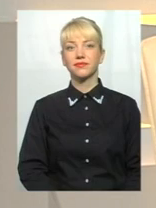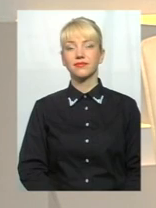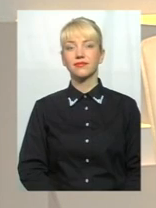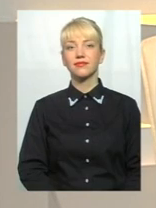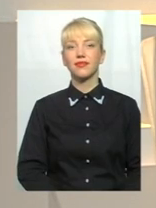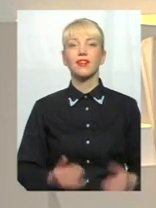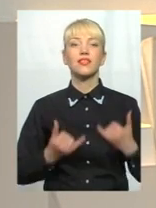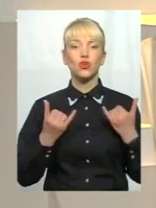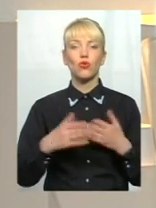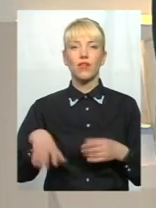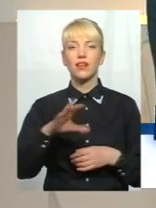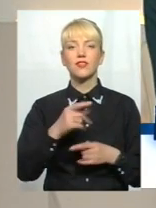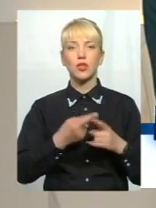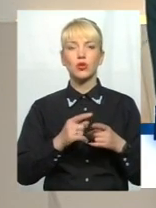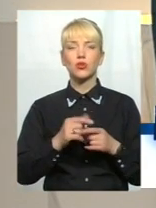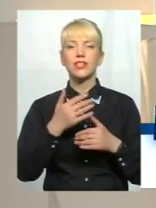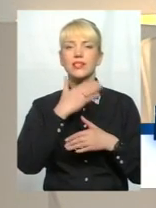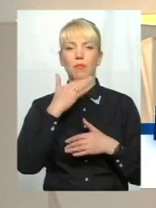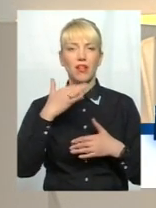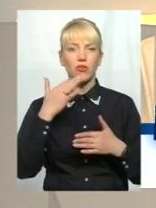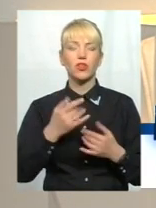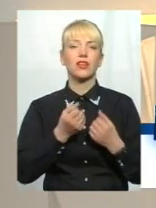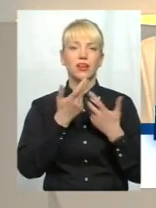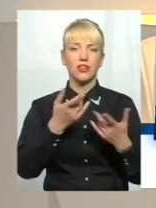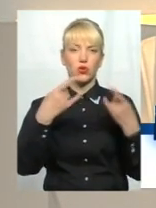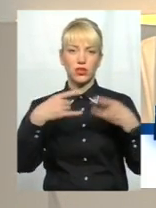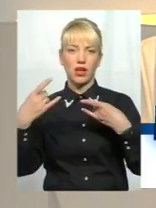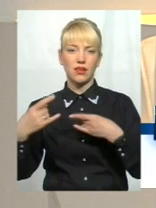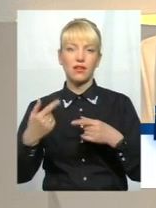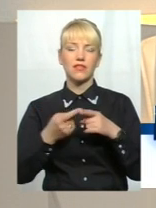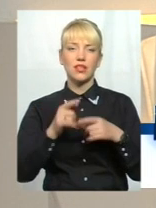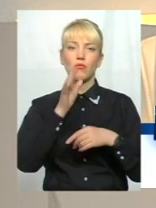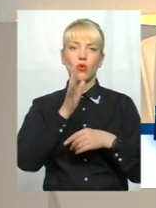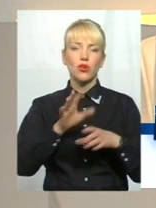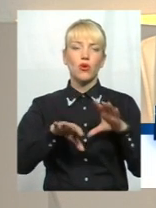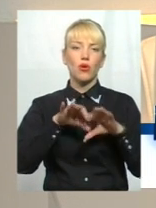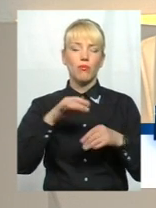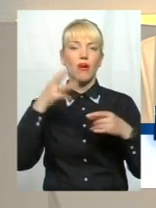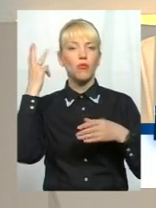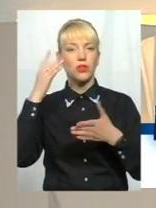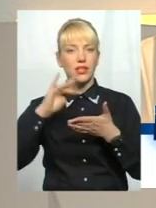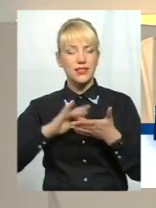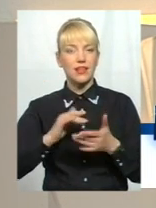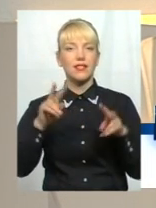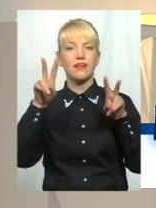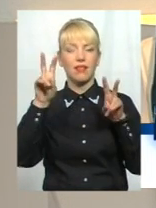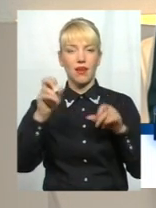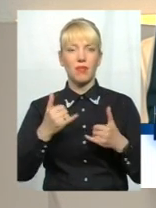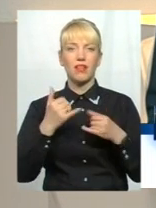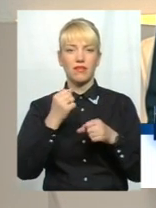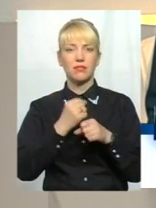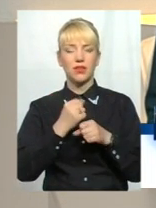Мої шановні усім, хто серед чималої кількості телеканалів у цій порі обрав саме Поділля Центр на часі тема. Я Анна Бендюк,